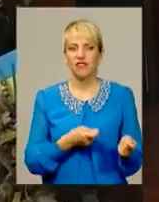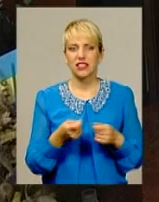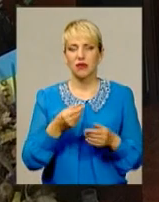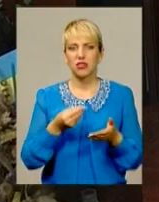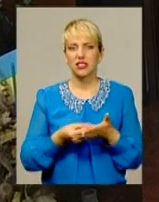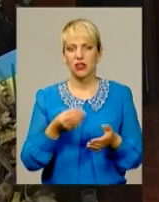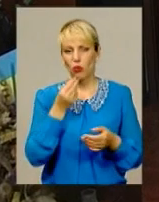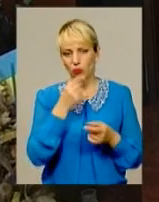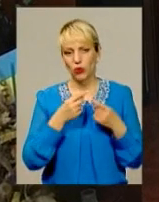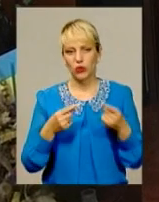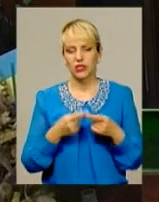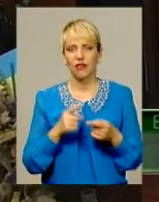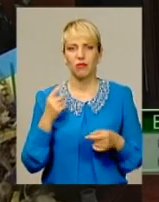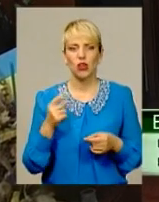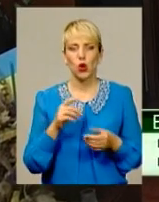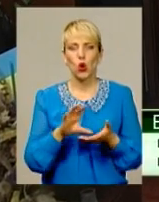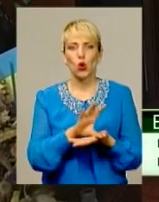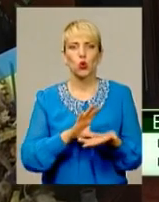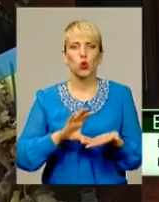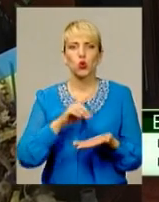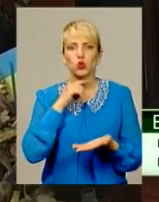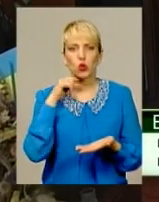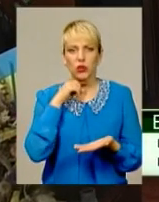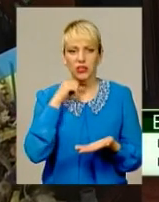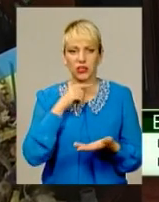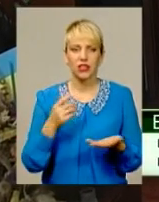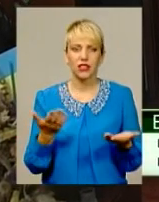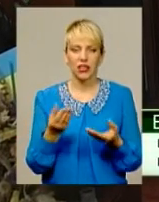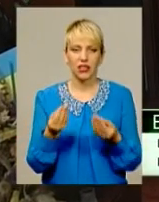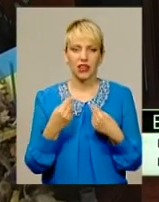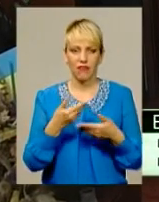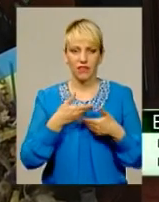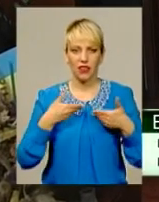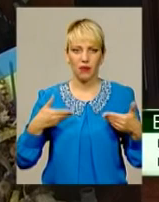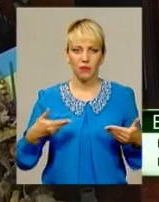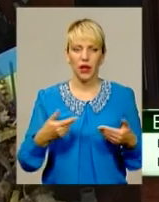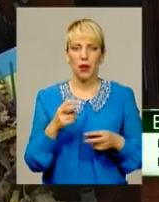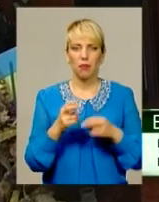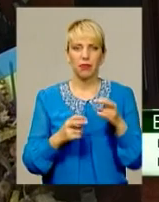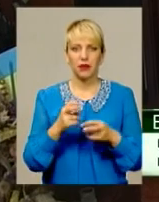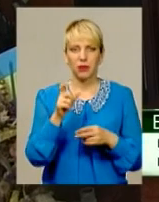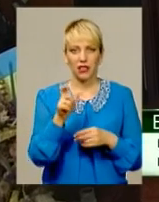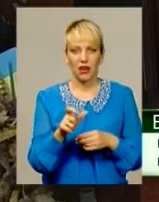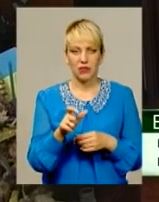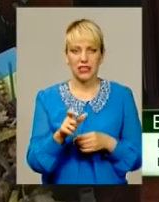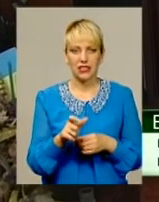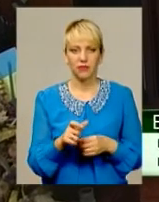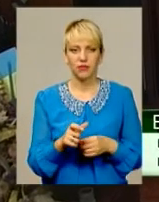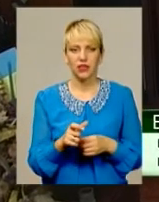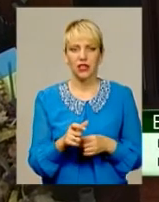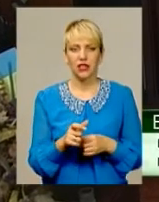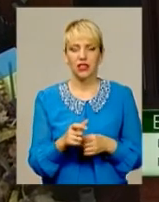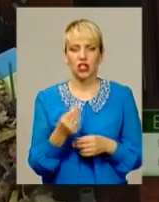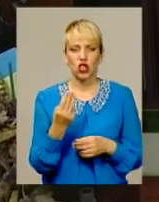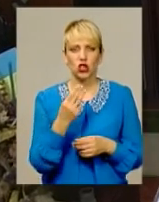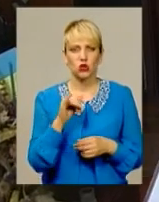продукцію. Це перший раз тушонки, який дав нам підприємець Шумовецький стов.